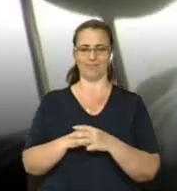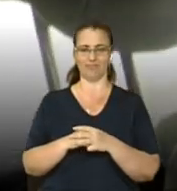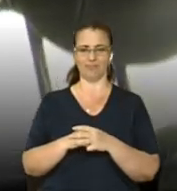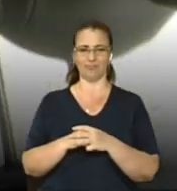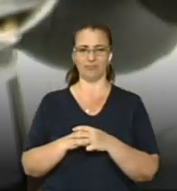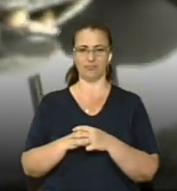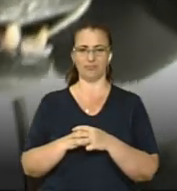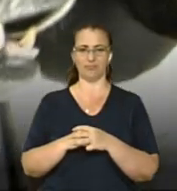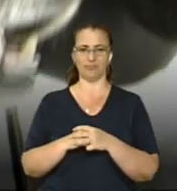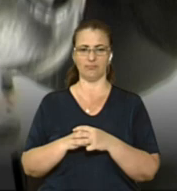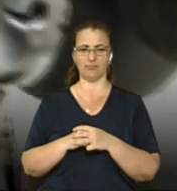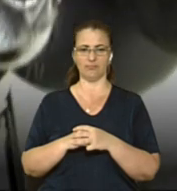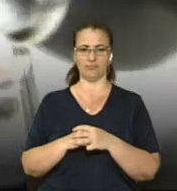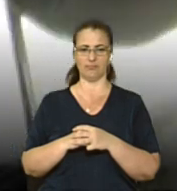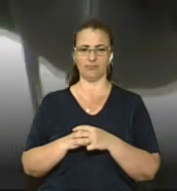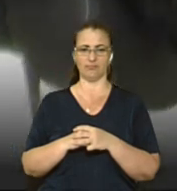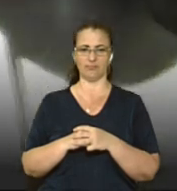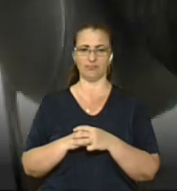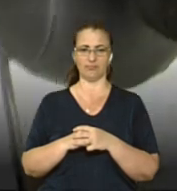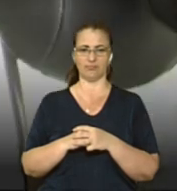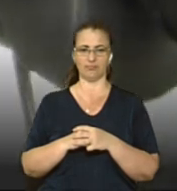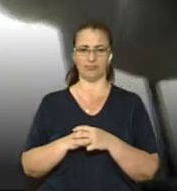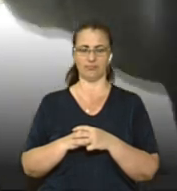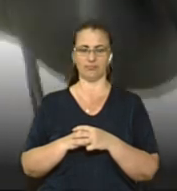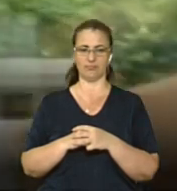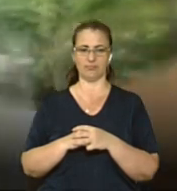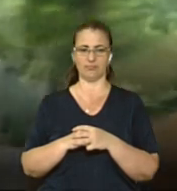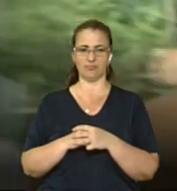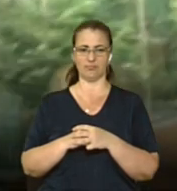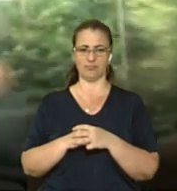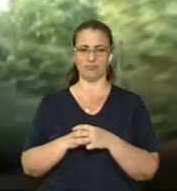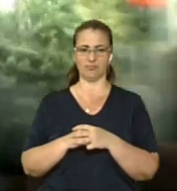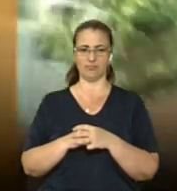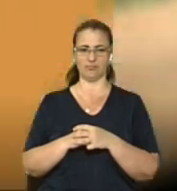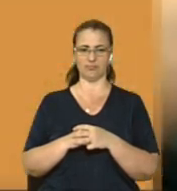теж якось не випадає в такі звичайні дні тягнути собаку на роботу, що подобається біром.